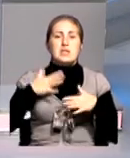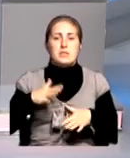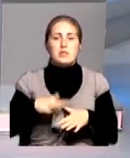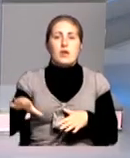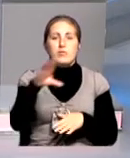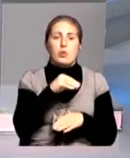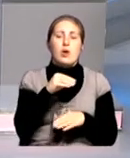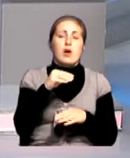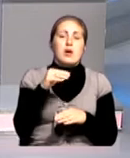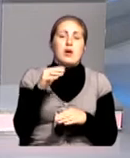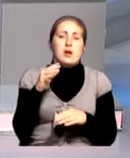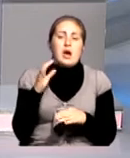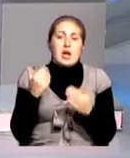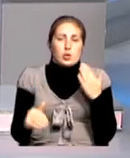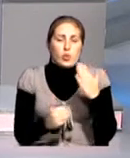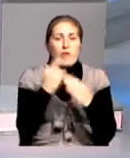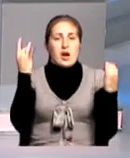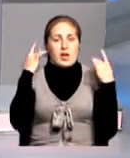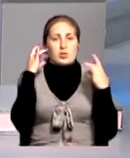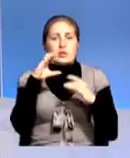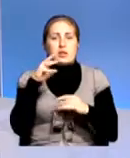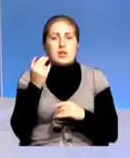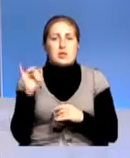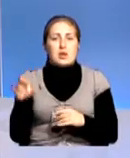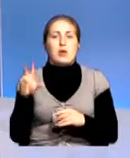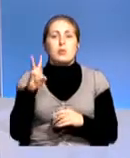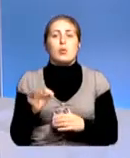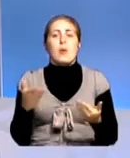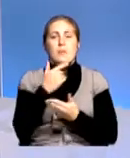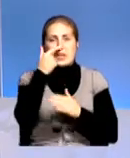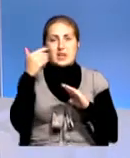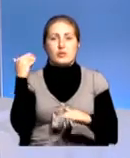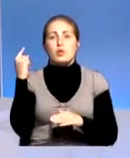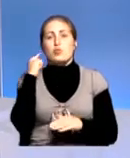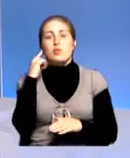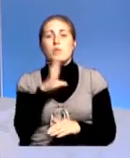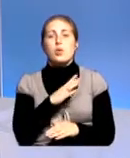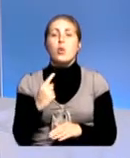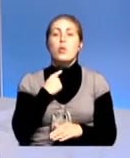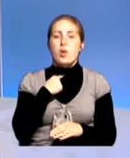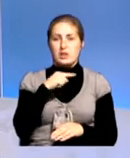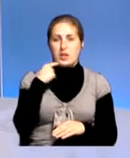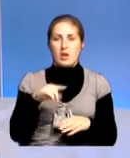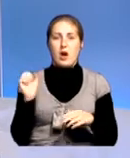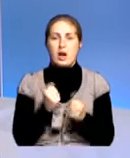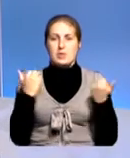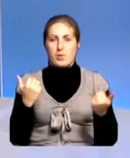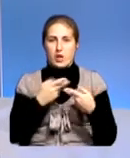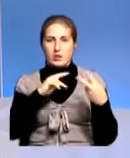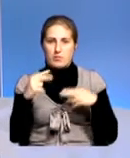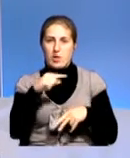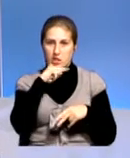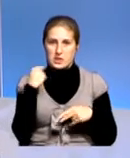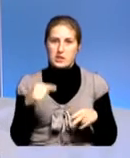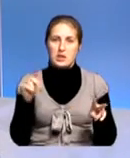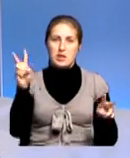представлено новой радиостанцией. Но еще недавно мы слушали «Голос России в Крыму», а теперь это «Россия сегодня». Вы сказали, что